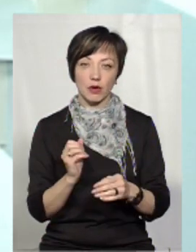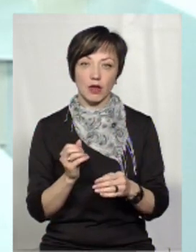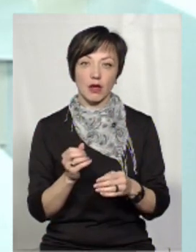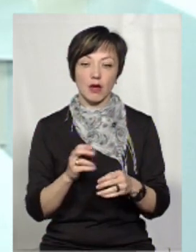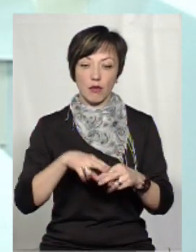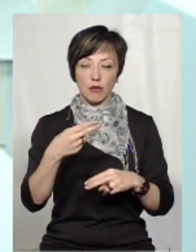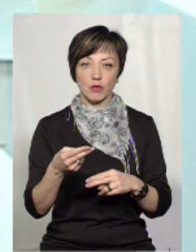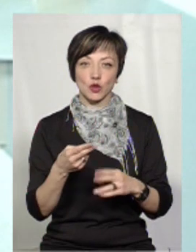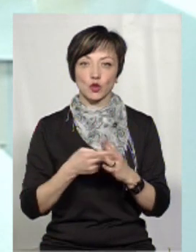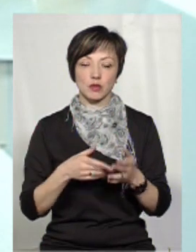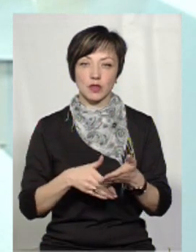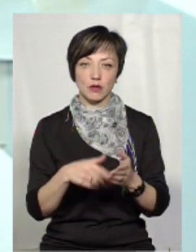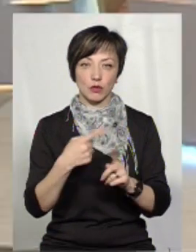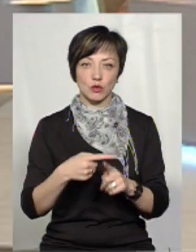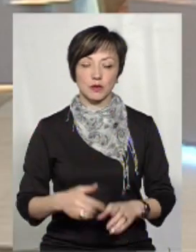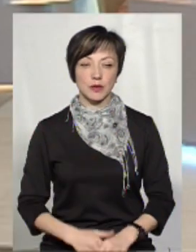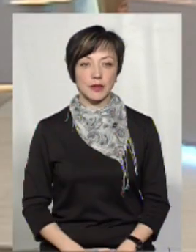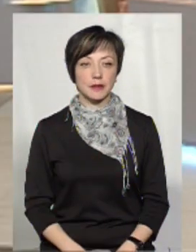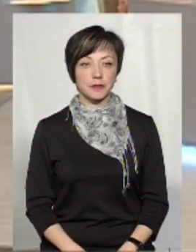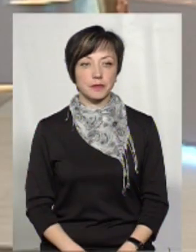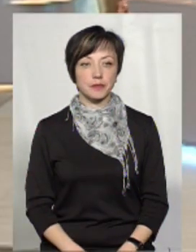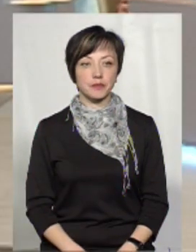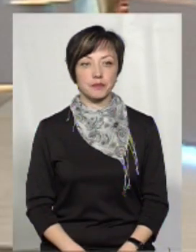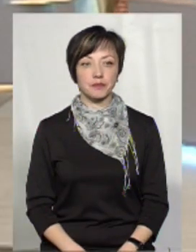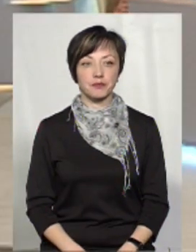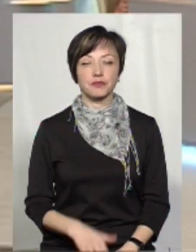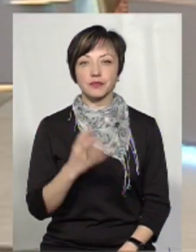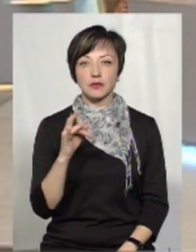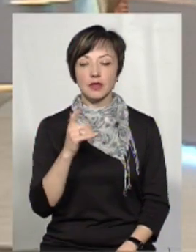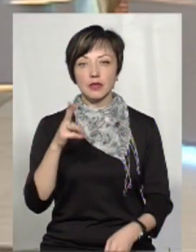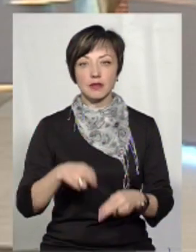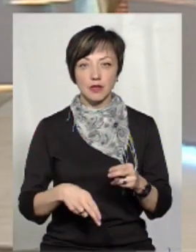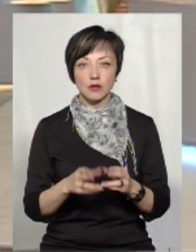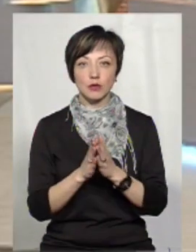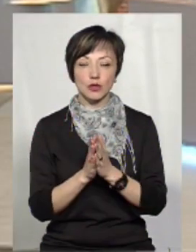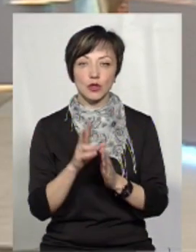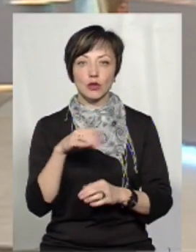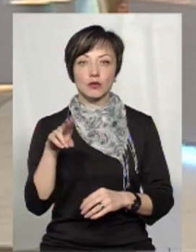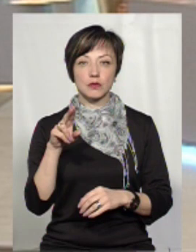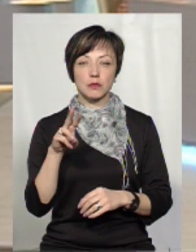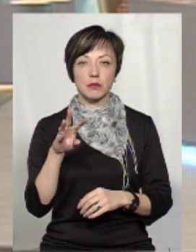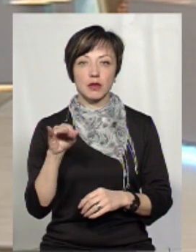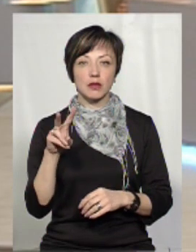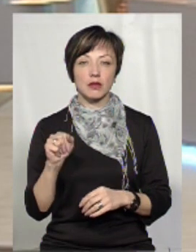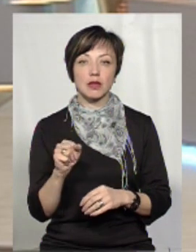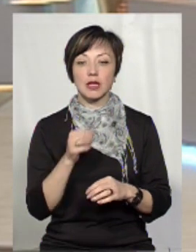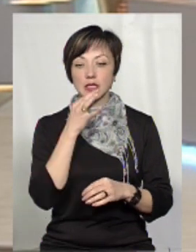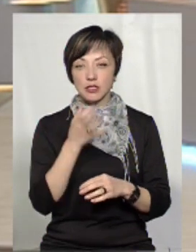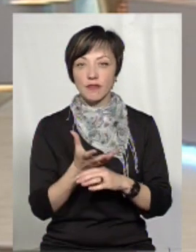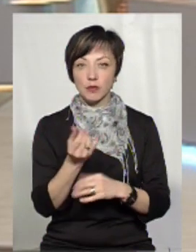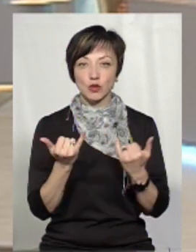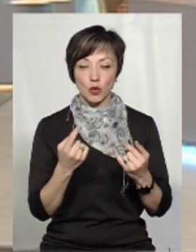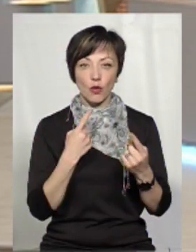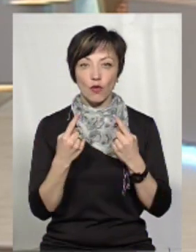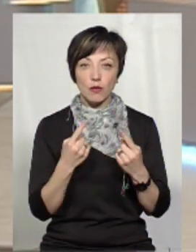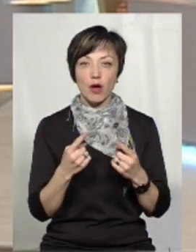отримує пенсію плюс субсидію. І ще раз на завершення, прошу, пані Людмило, ті виплати, про які ми